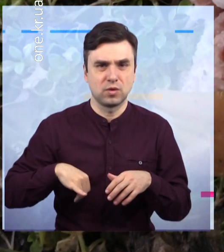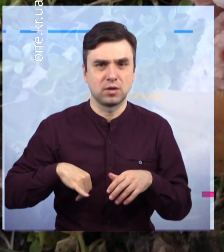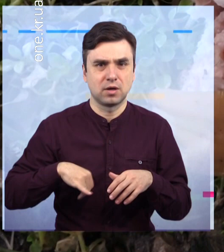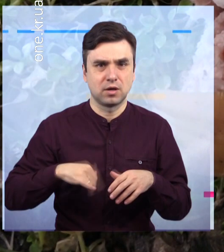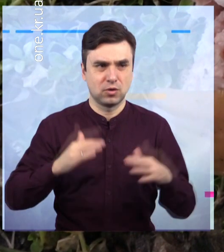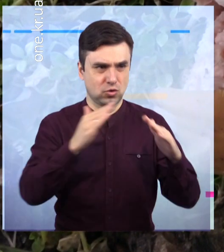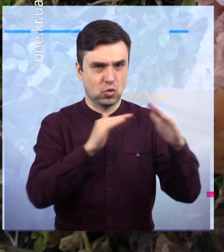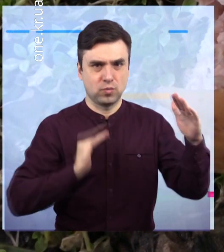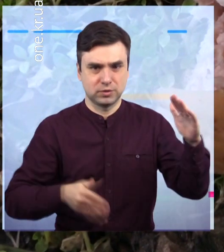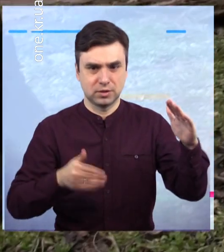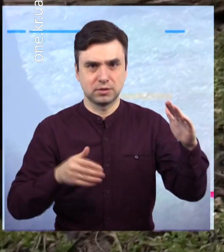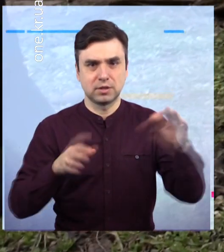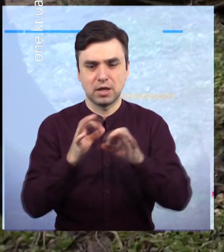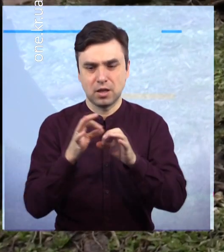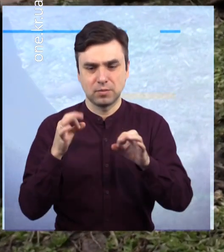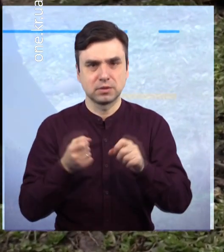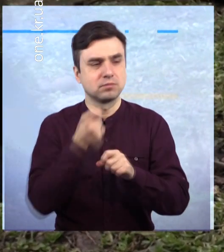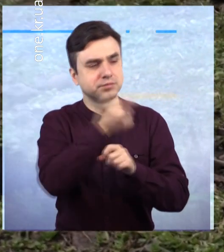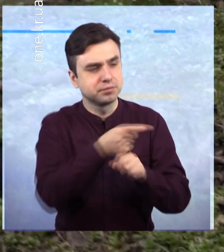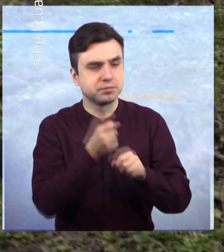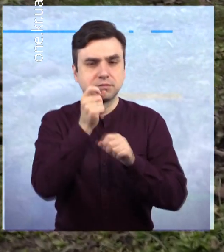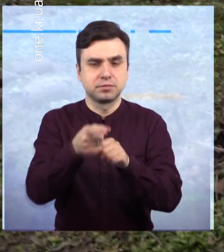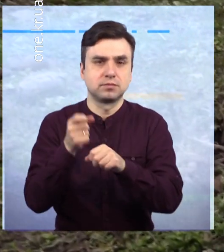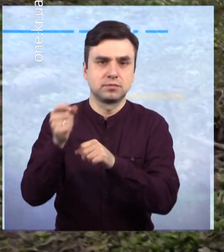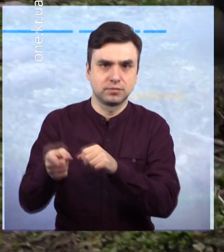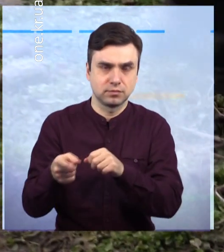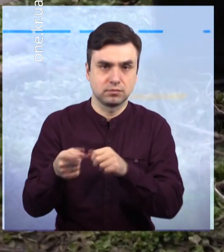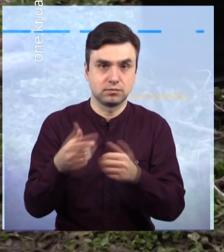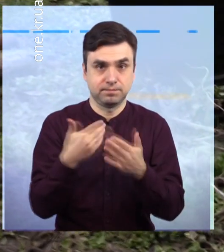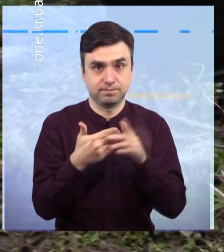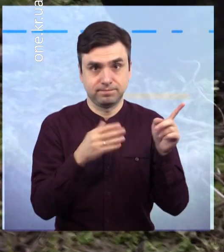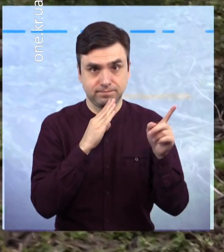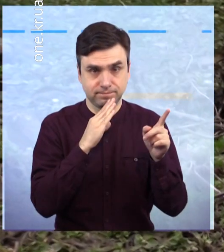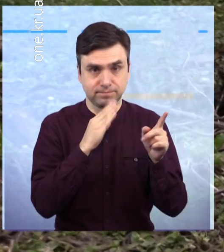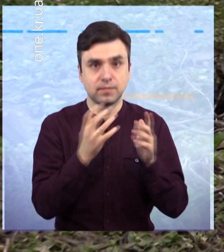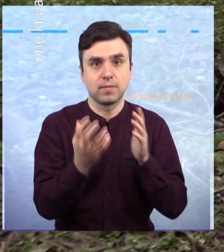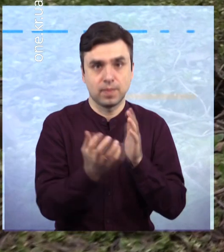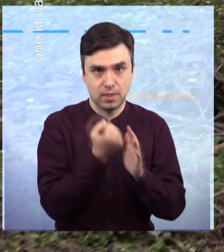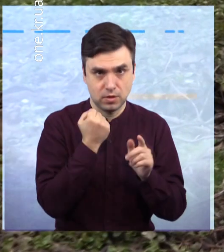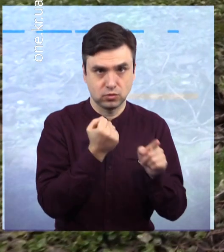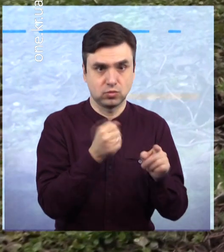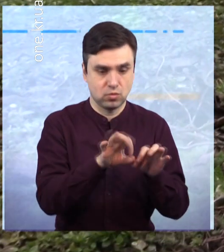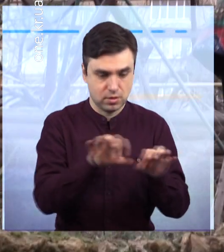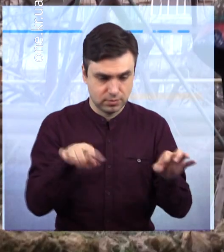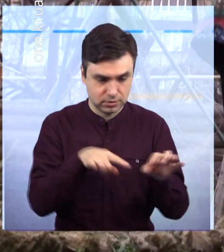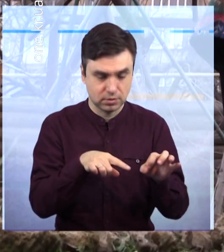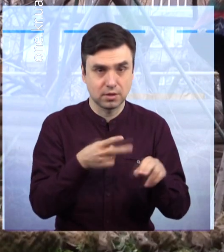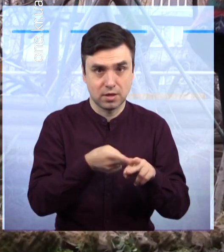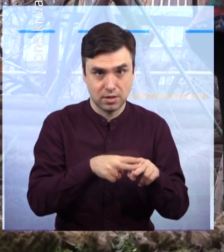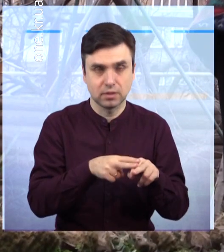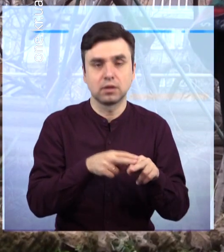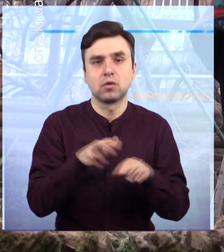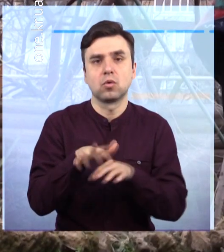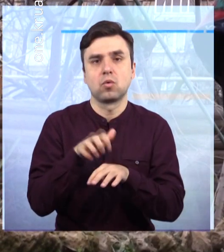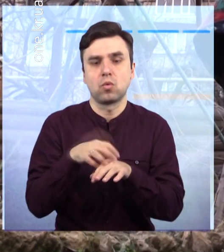виробами отруїлися три тварини – два собаки та кицька. Нашпиговані пігулками сусиски невідомі підкидують у двори людей. Знайшла